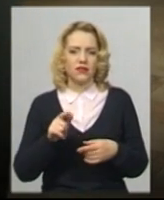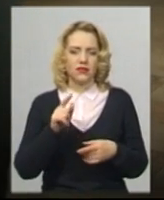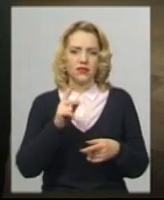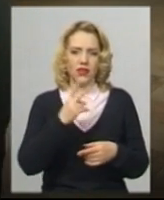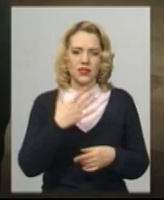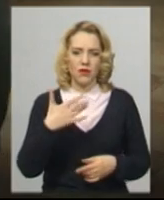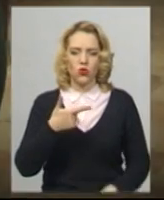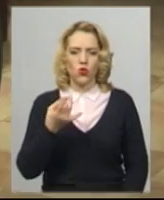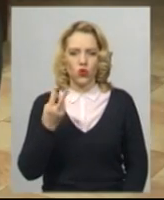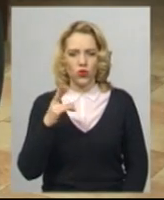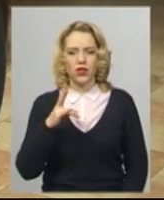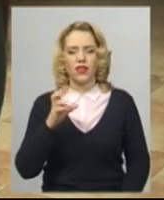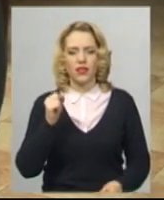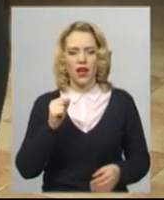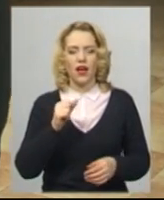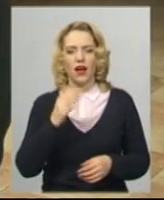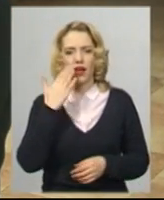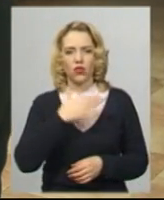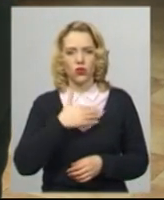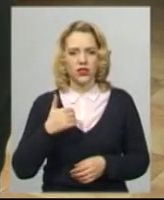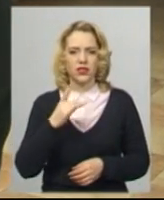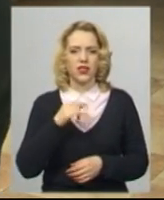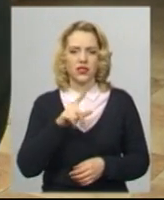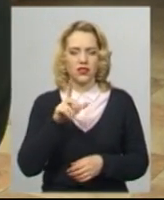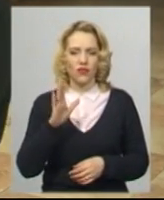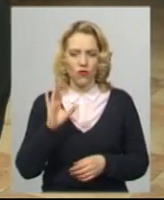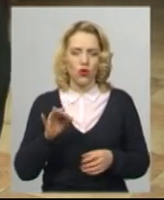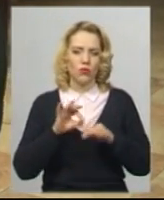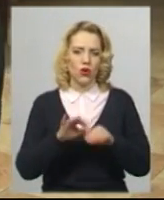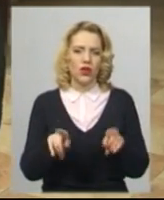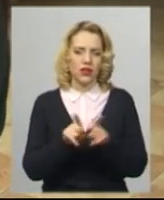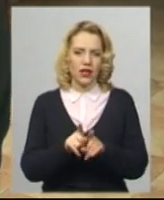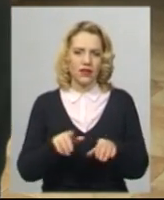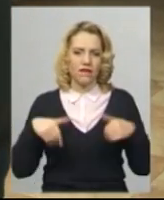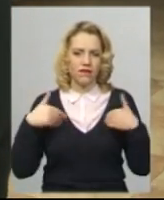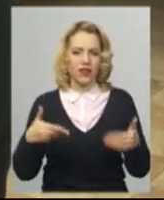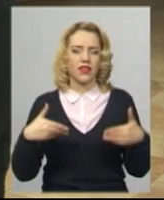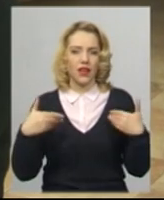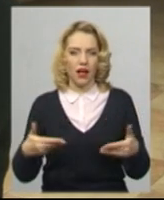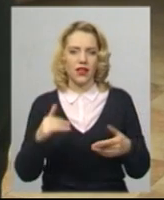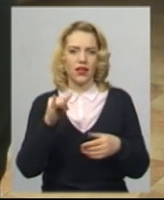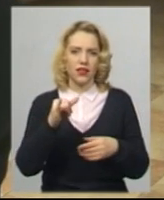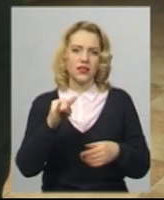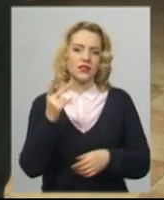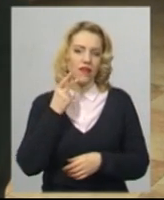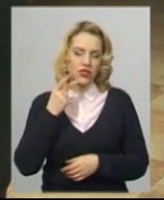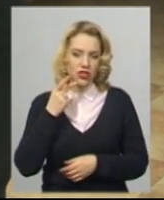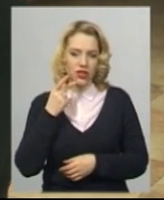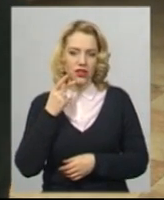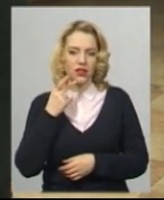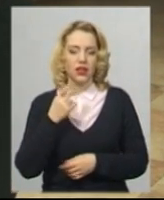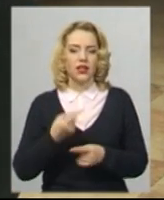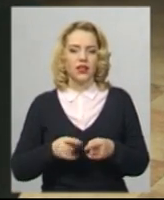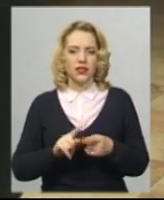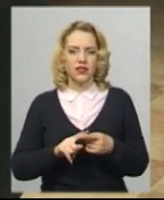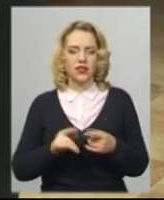грудня на католицьке Різдво завжди такі вітання. І завжди на ці